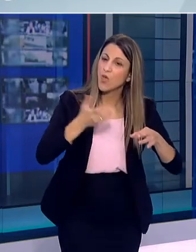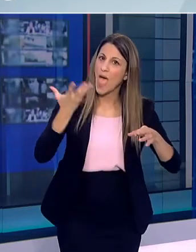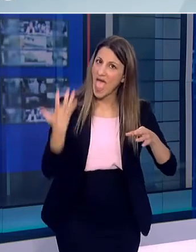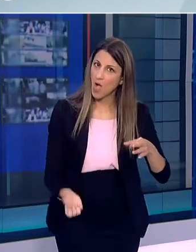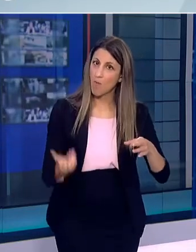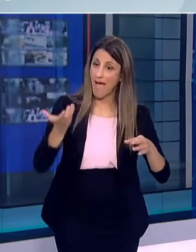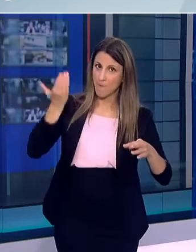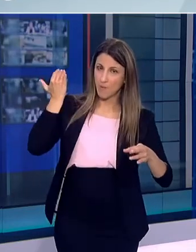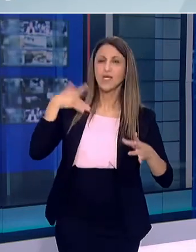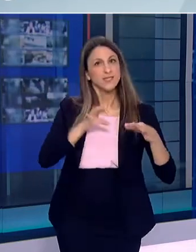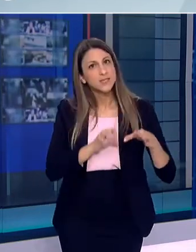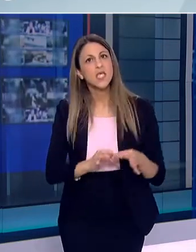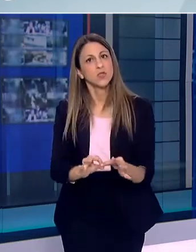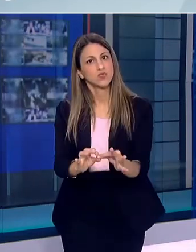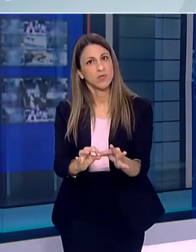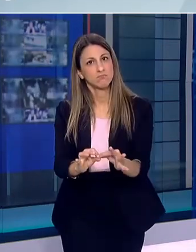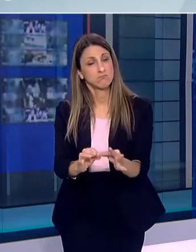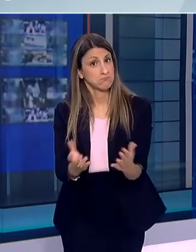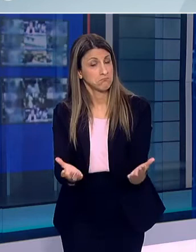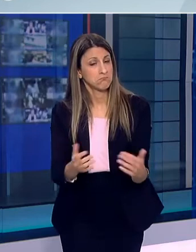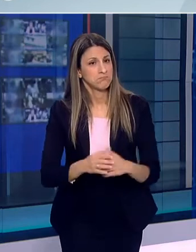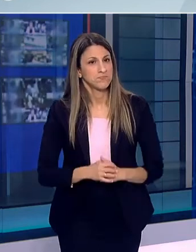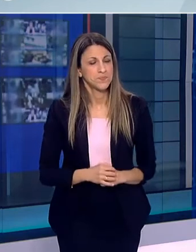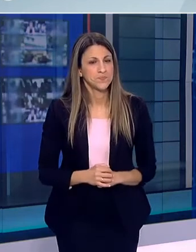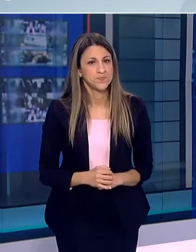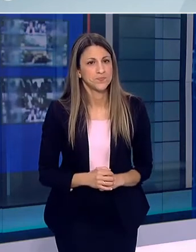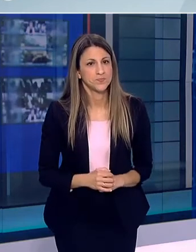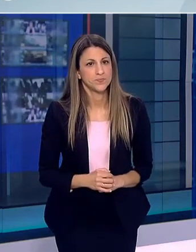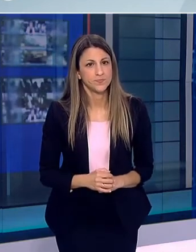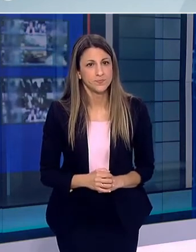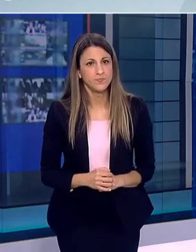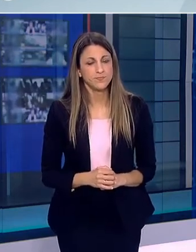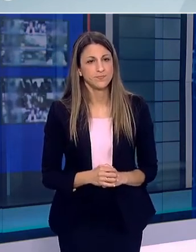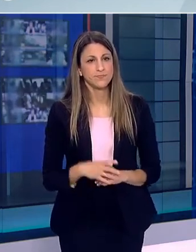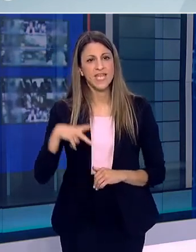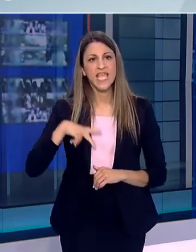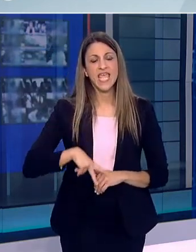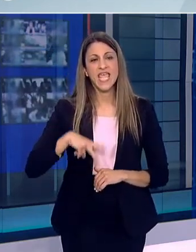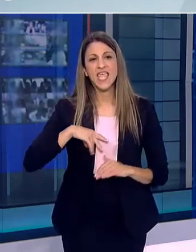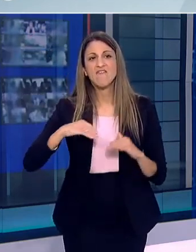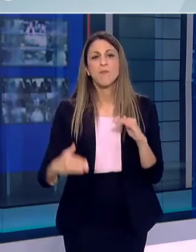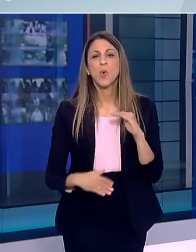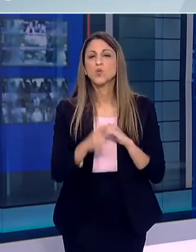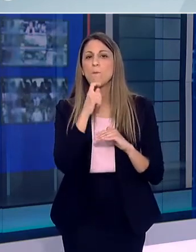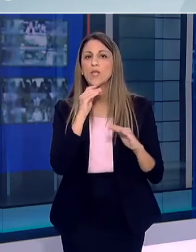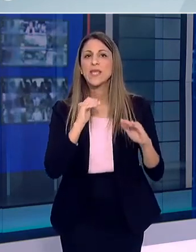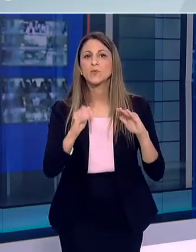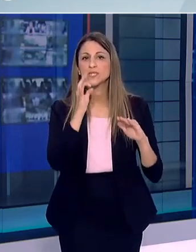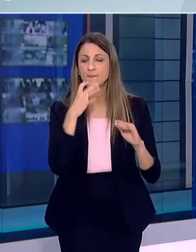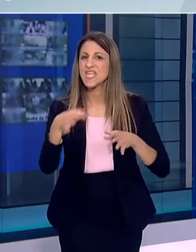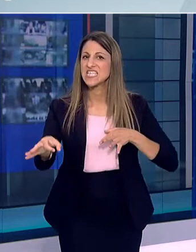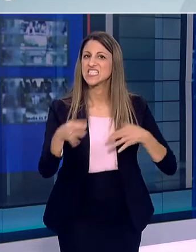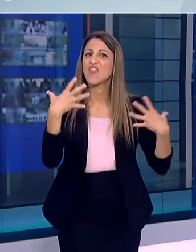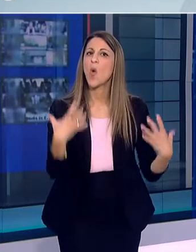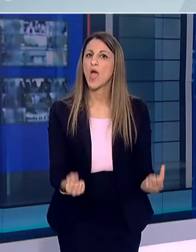κανονικά Και είμαστε σε ετοιμότητα Να προσθέσω κάτι Στο σχέδιο αυτό που υπάρχει Κουμπώνει πάνω